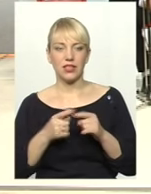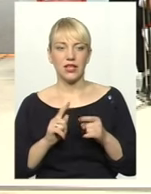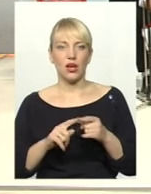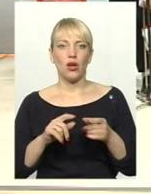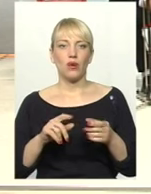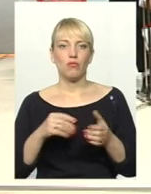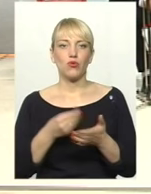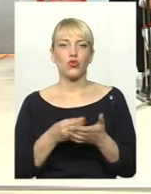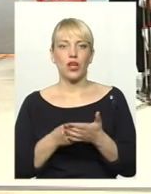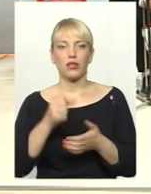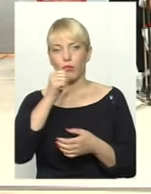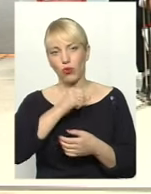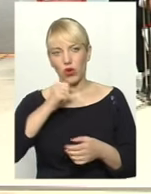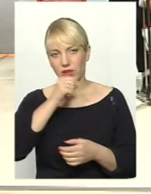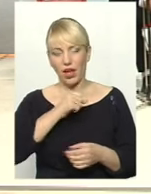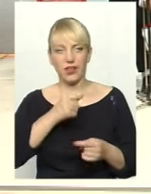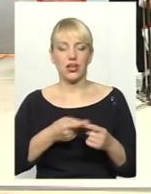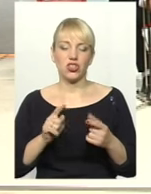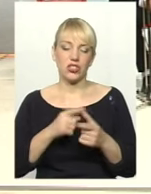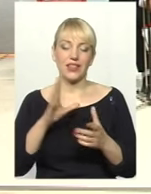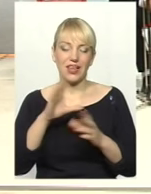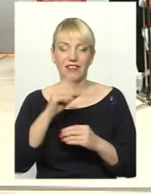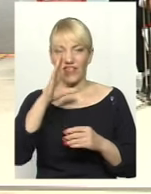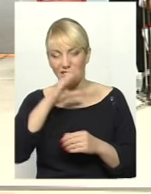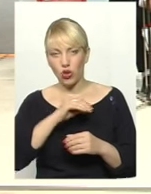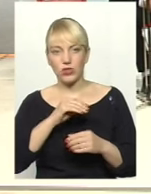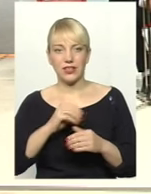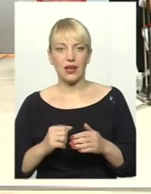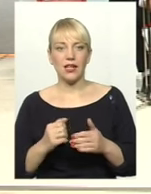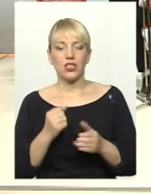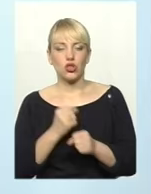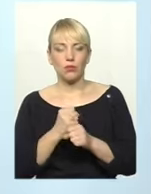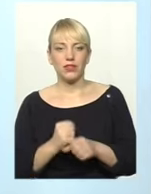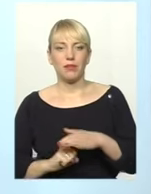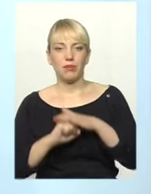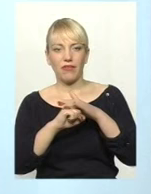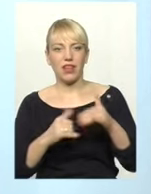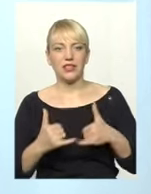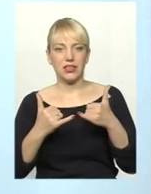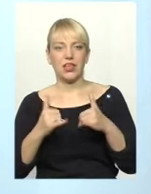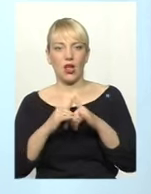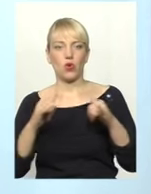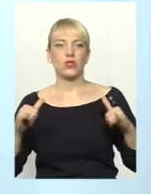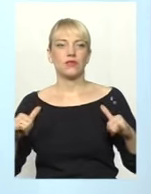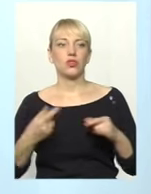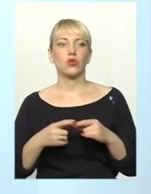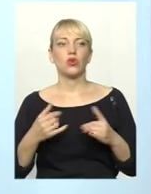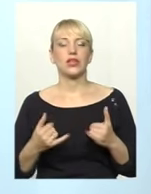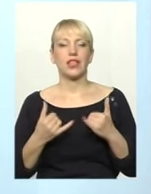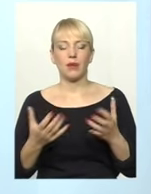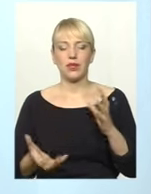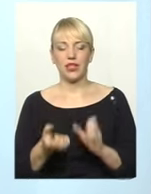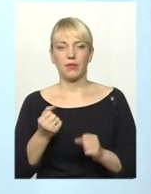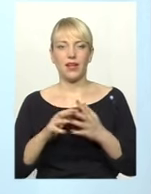все-таки хоч десь вдалося закласти підвалини для розвитку або принаймні підтримки тієї